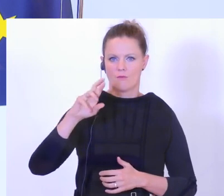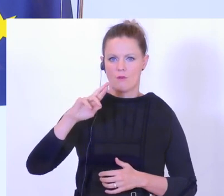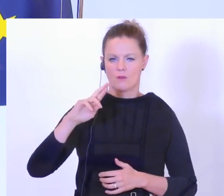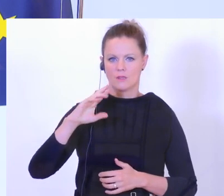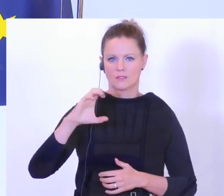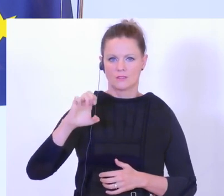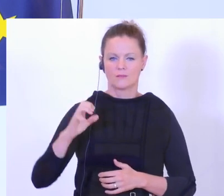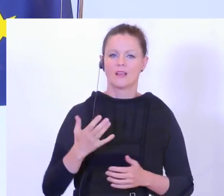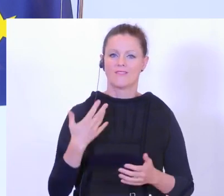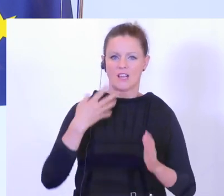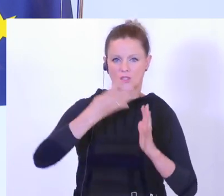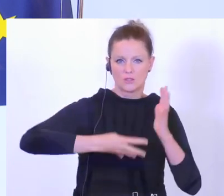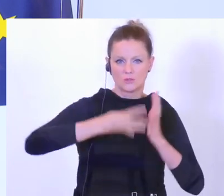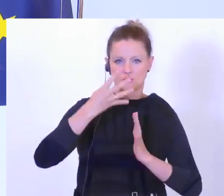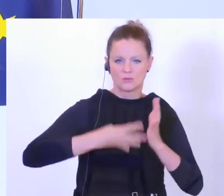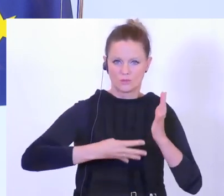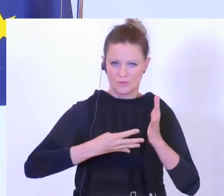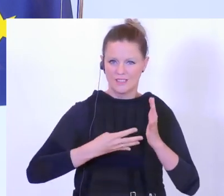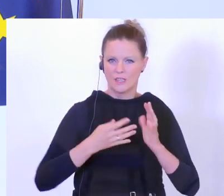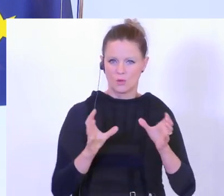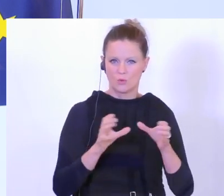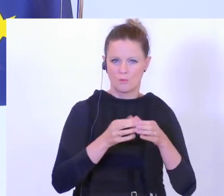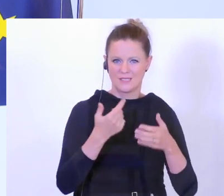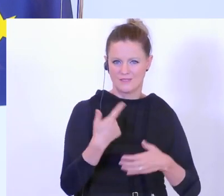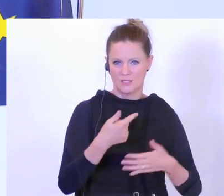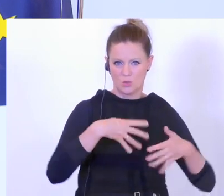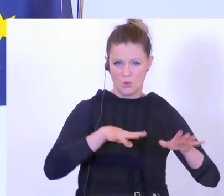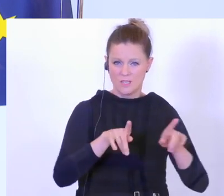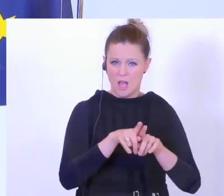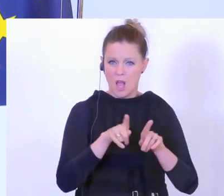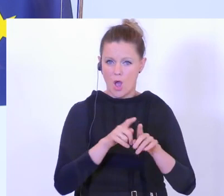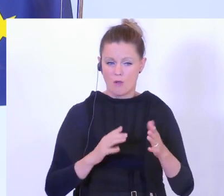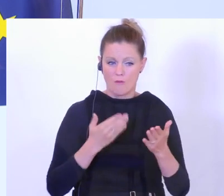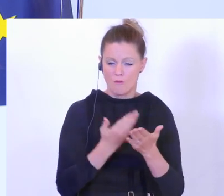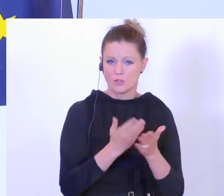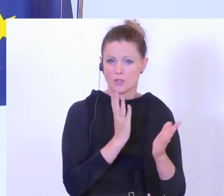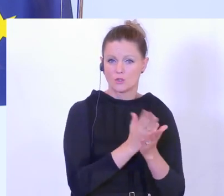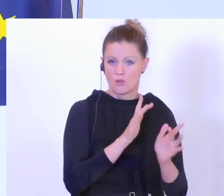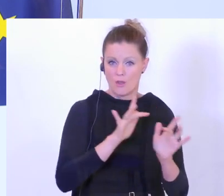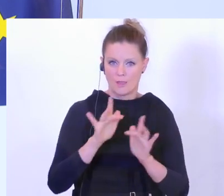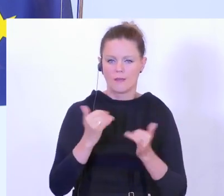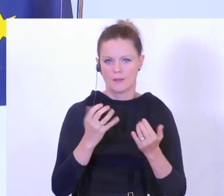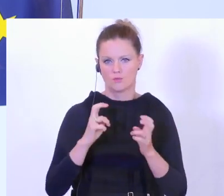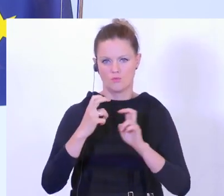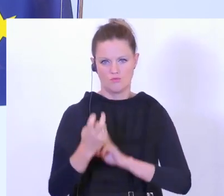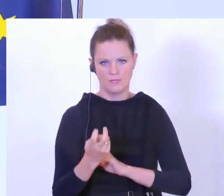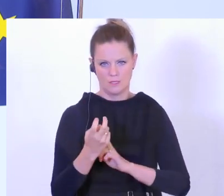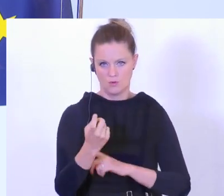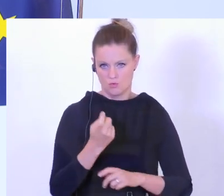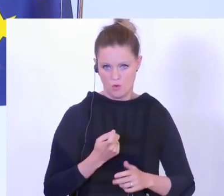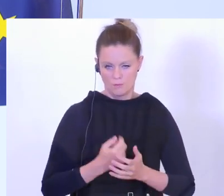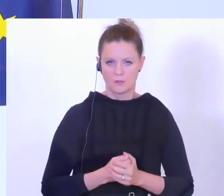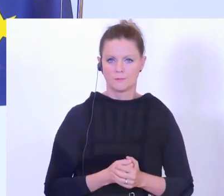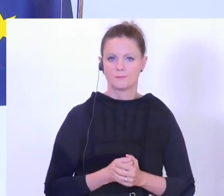im Jahr 2019 ausführlich damit auseinandergesetzt und auch Vorschläge erstattet, die jetzt umgesetzt werden, in